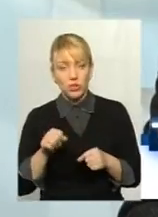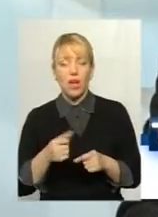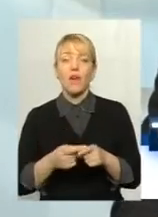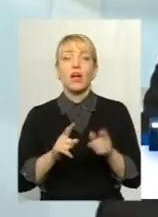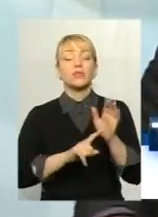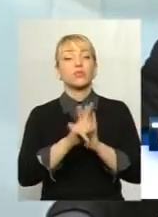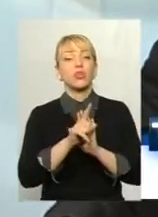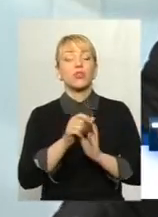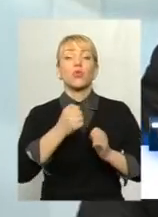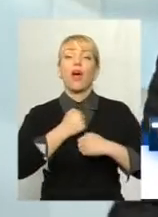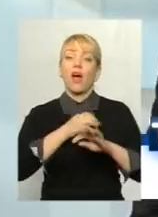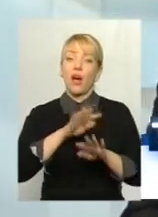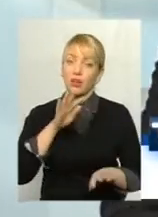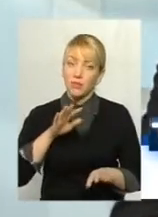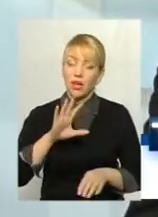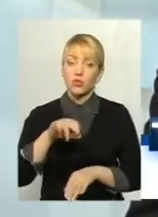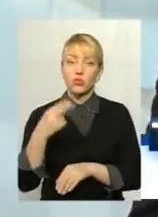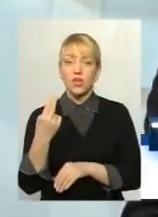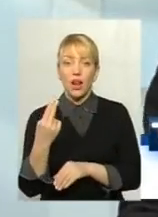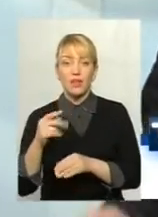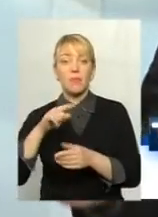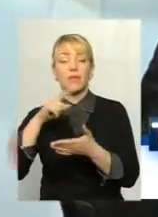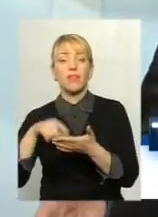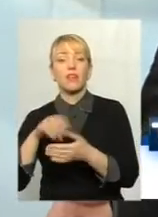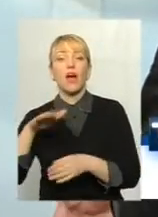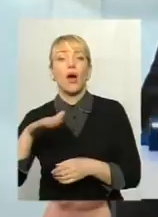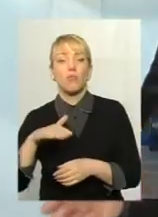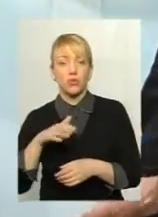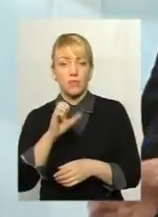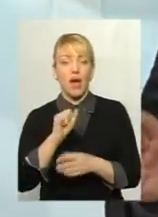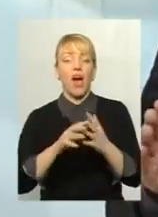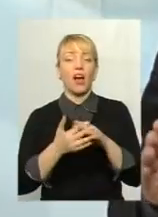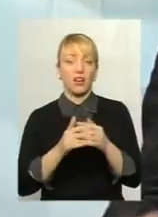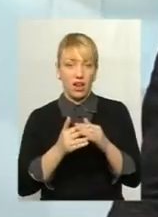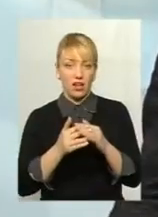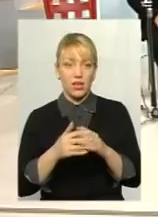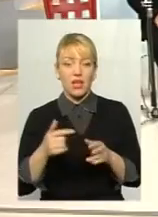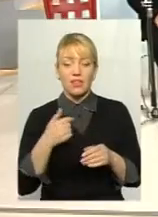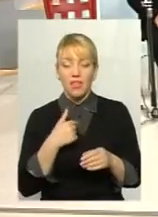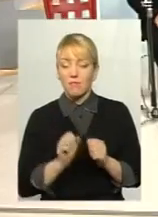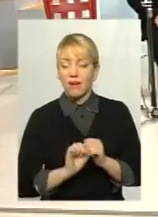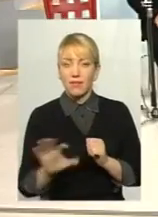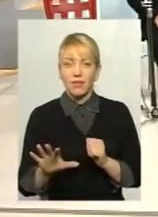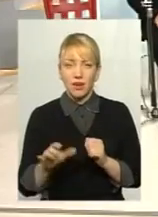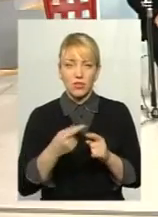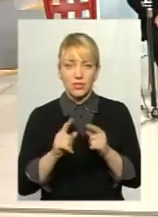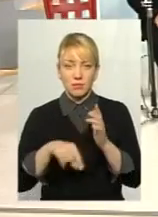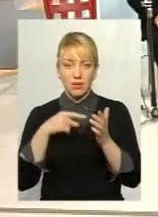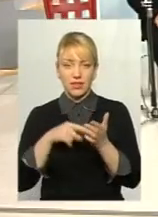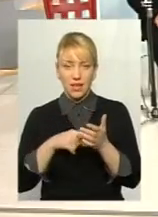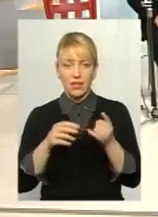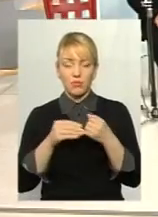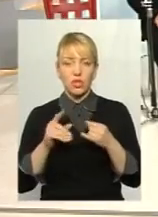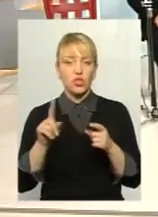соціальні питання, аж потім буде аграрія. Тобто нам кидають аграріям питання ринку землі, для того, щоб відволікти наші